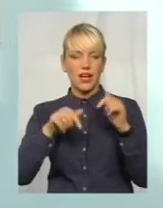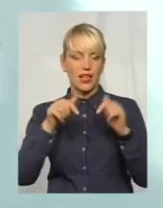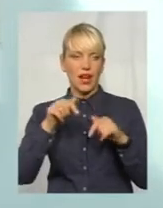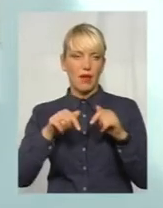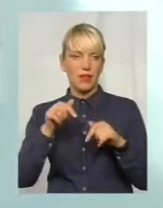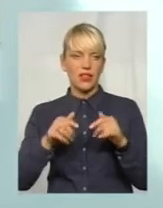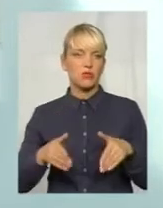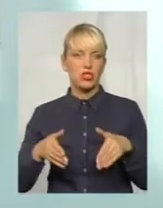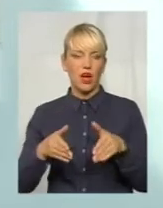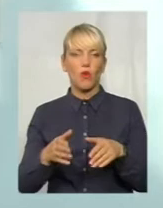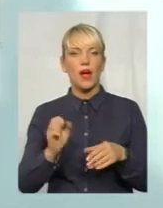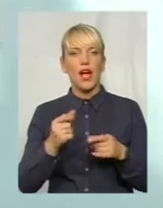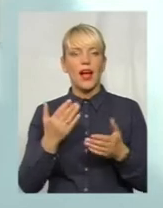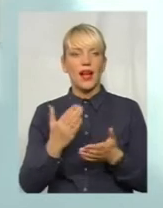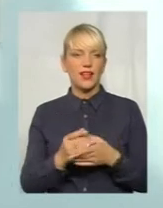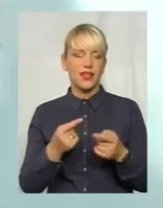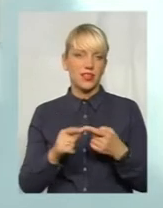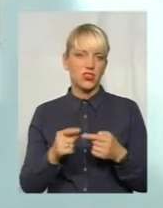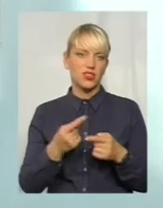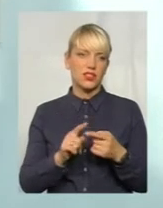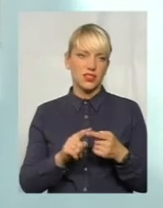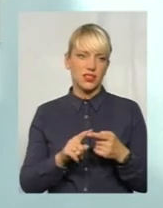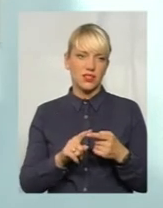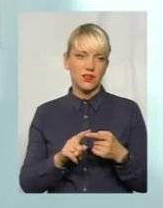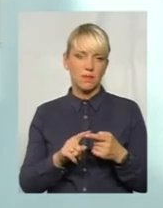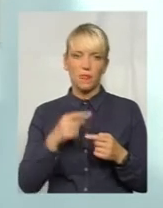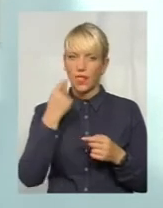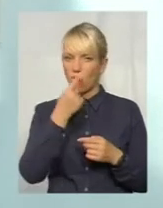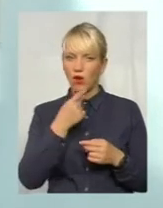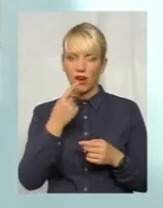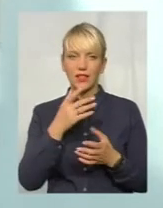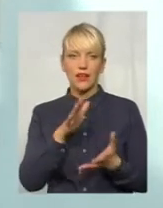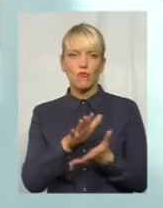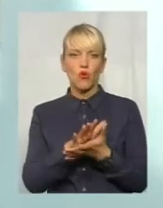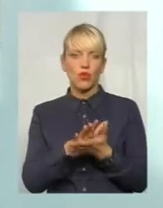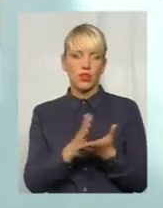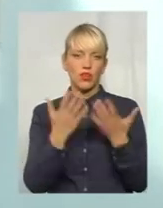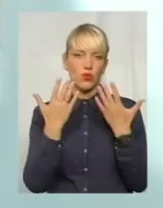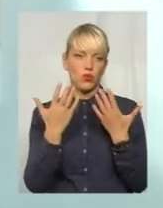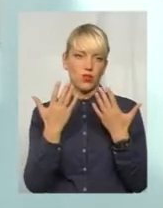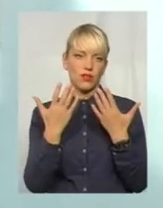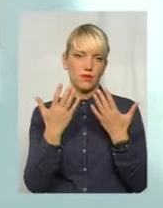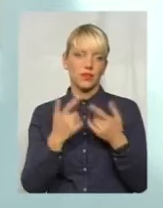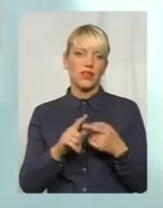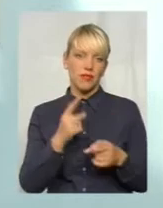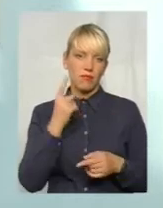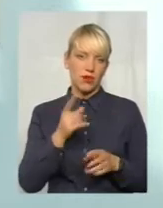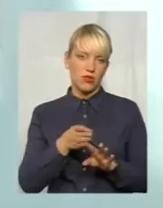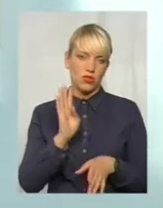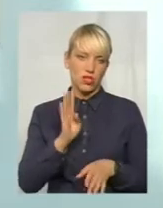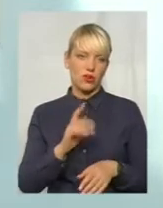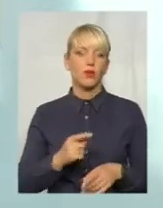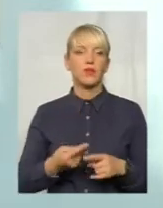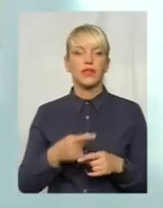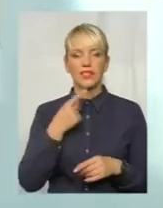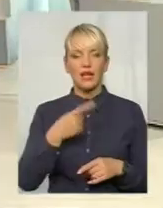науково, а інший – це фекально-оральний, тобто брудні руки. В першу чергу. Скажімо